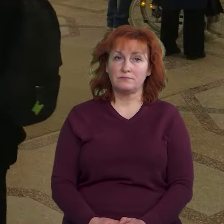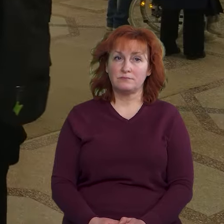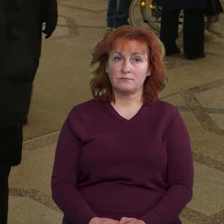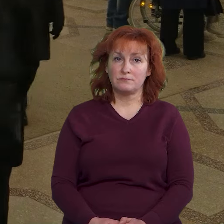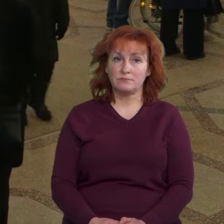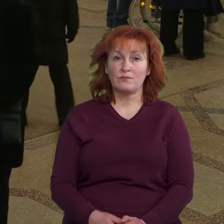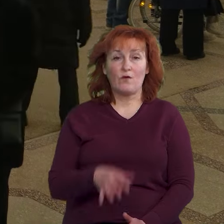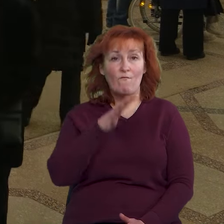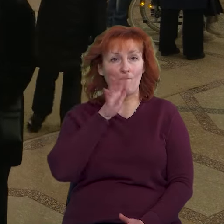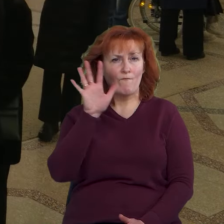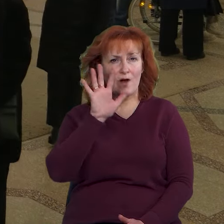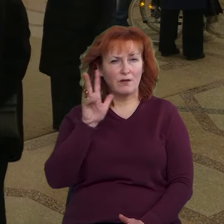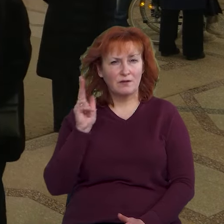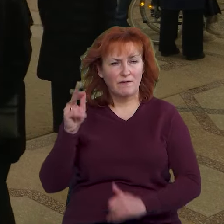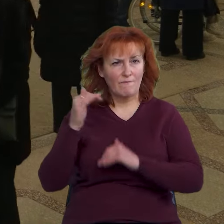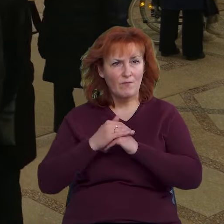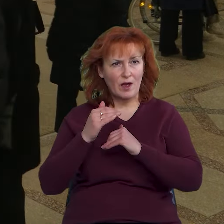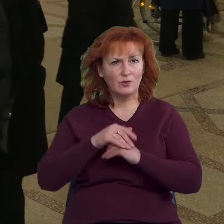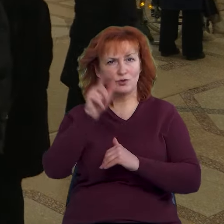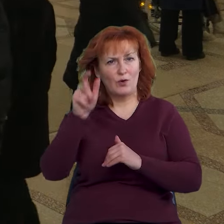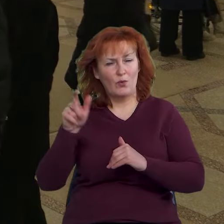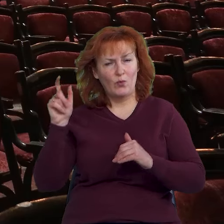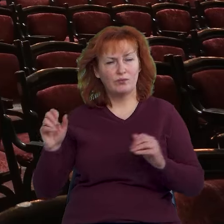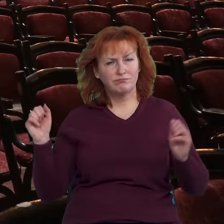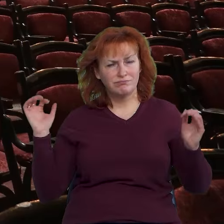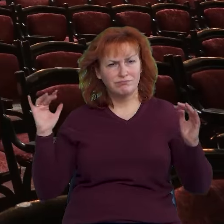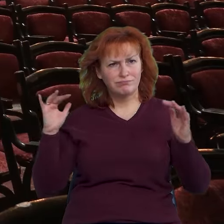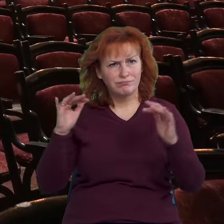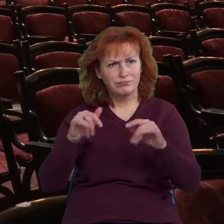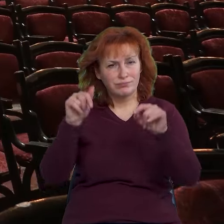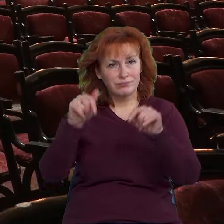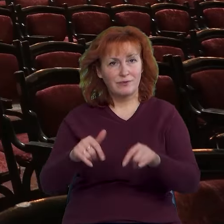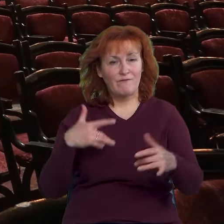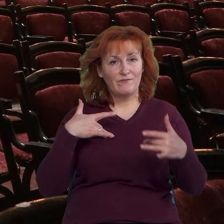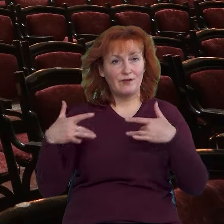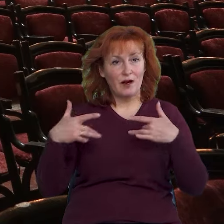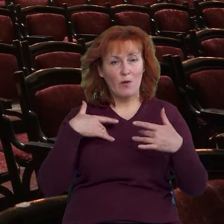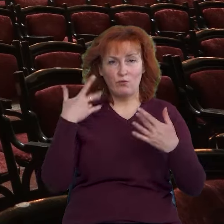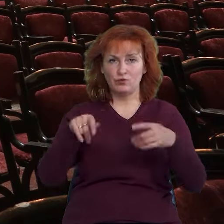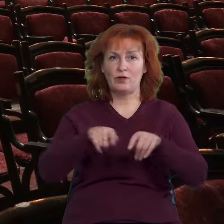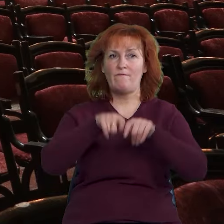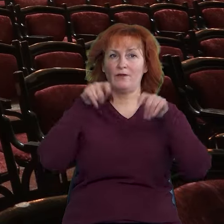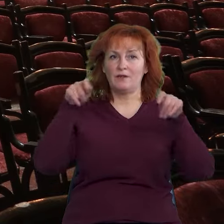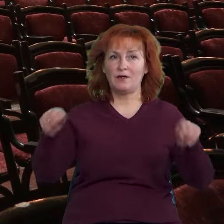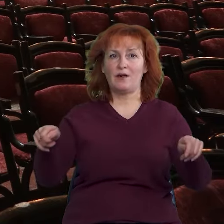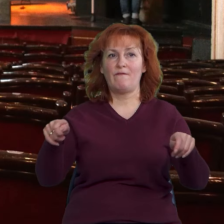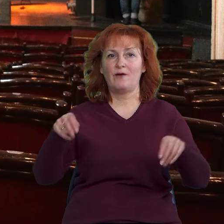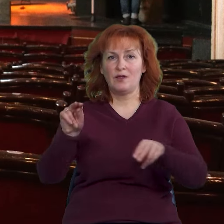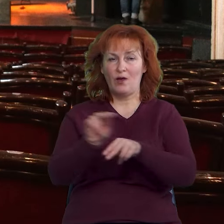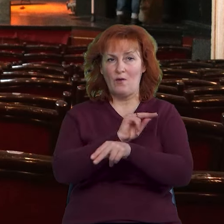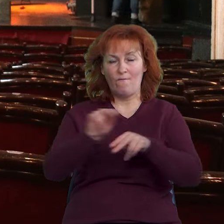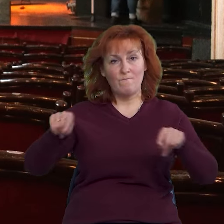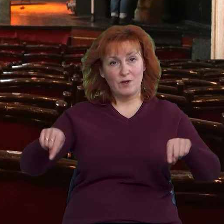О пів на шосту вечора люди починають сходитись до драмтеатру у Чернігові. Нині тут відкривають відновлену велику